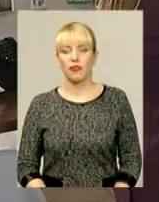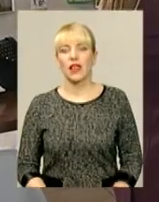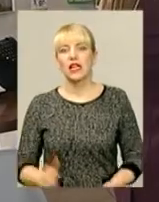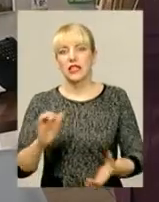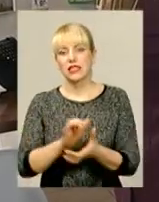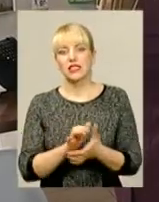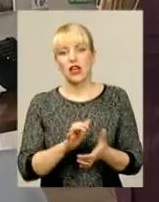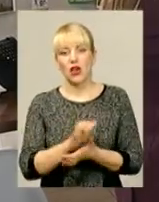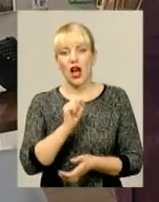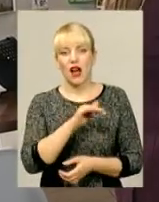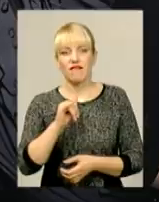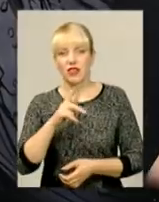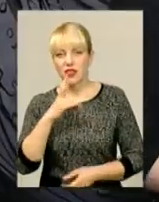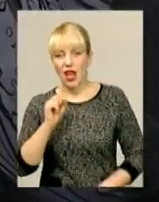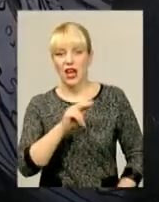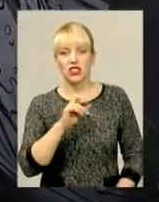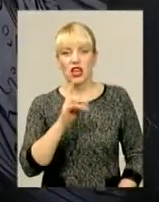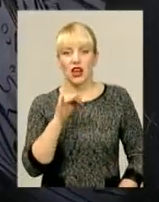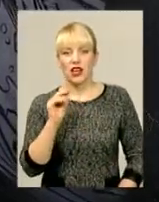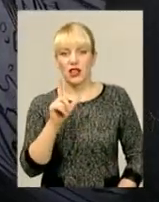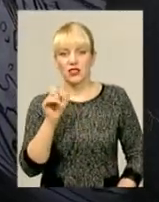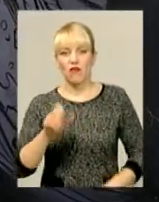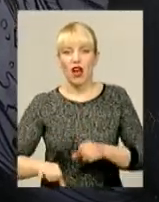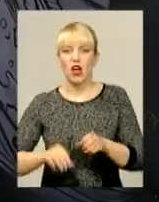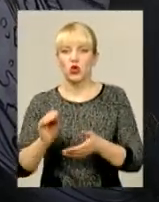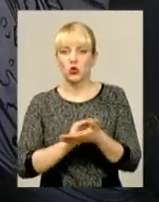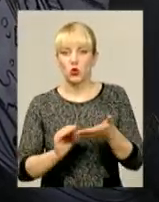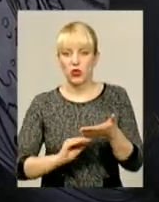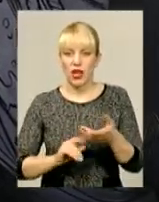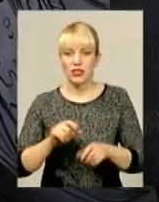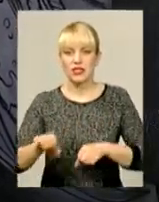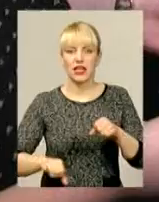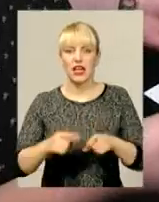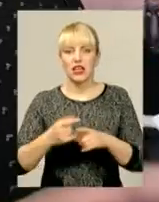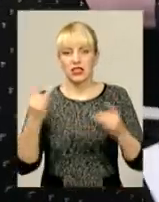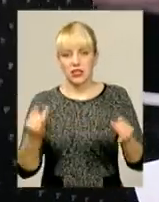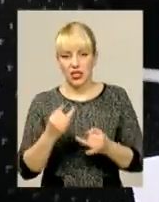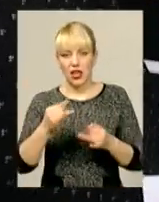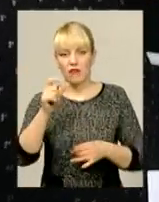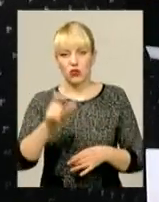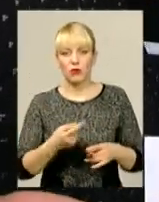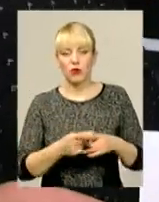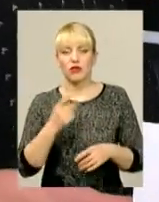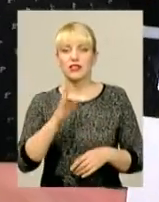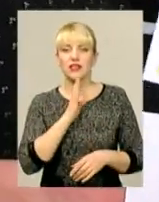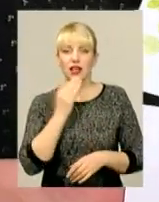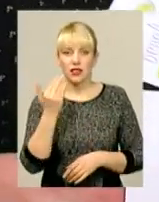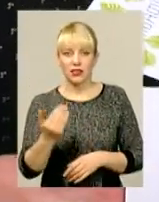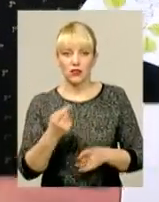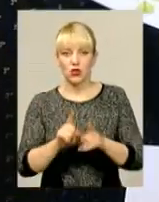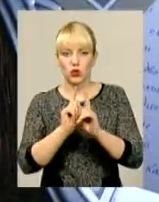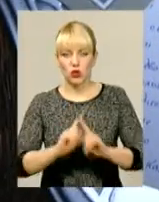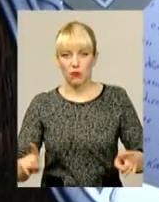Знайомтесь, Афіна Черкезова – журналістка, велоактивістка та просто цікава особистість. А ще у цієї дівчини із